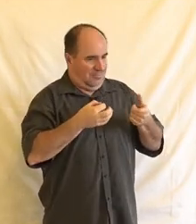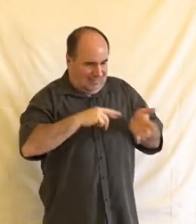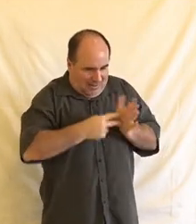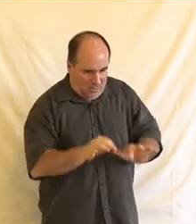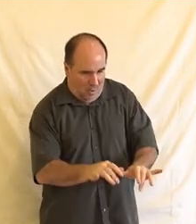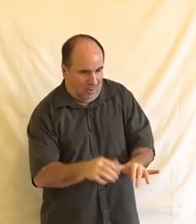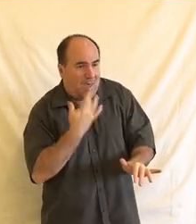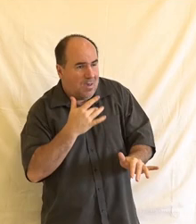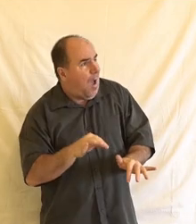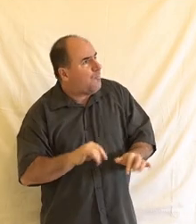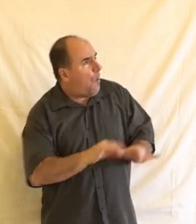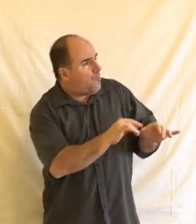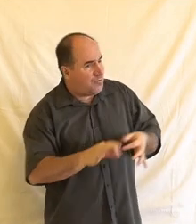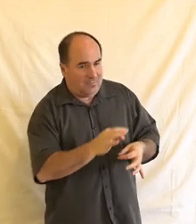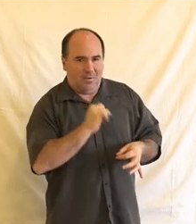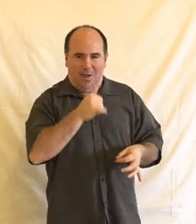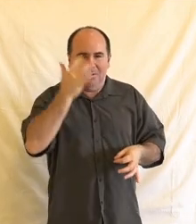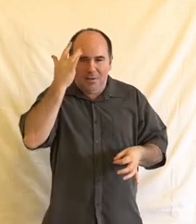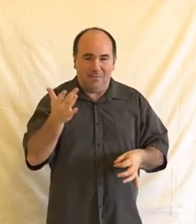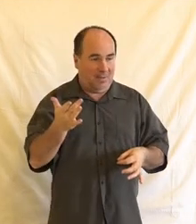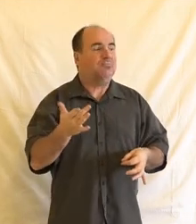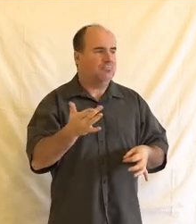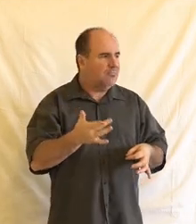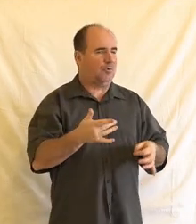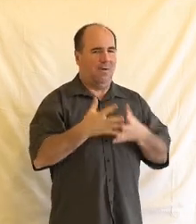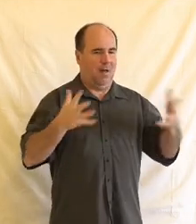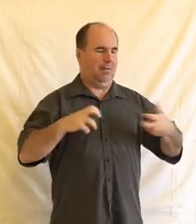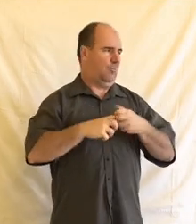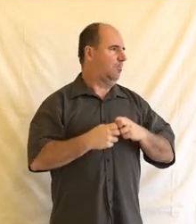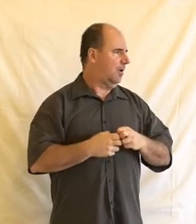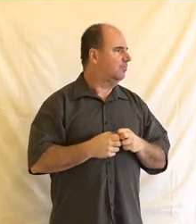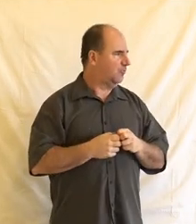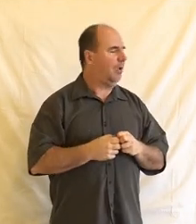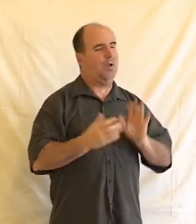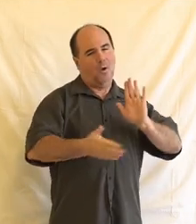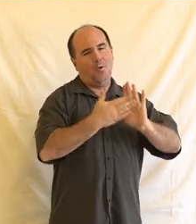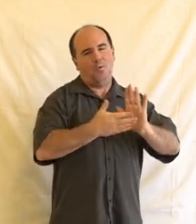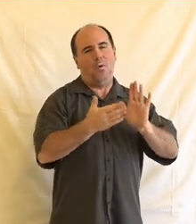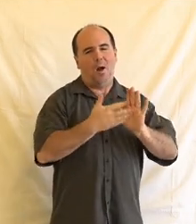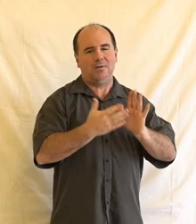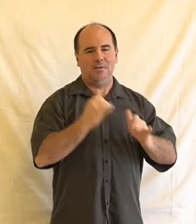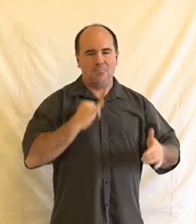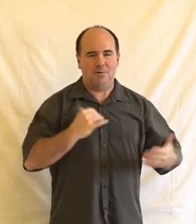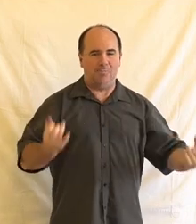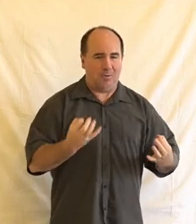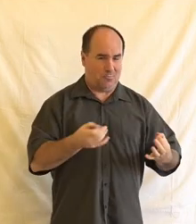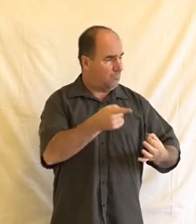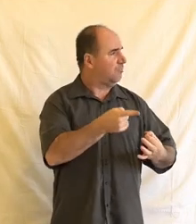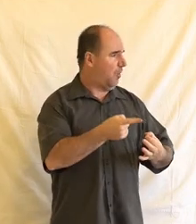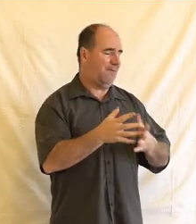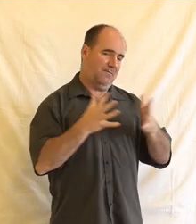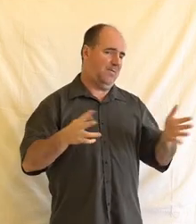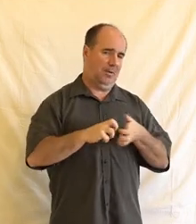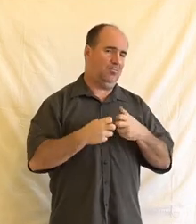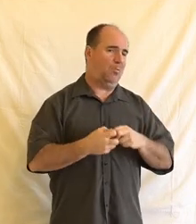takže tam se jako pracuje s různými koncepty přinášení toho důkazního břemene, což známe už z diskriminačního práva a s nějakými dalšími koncepty,